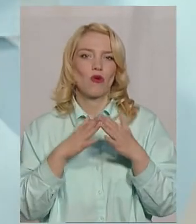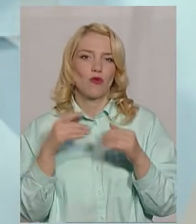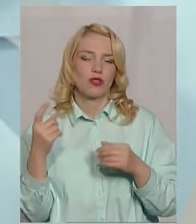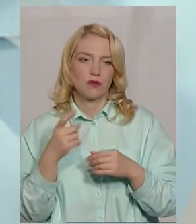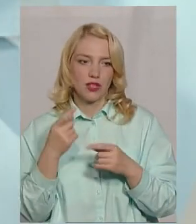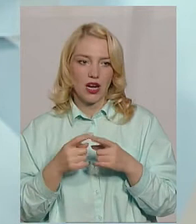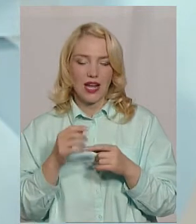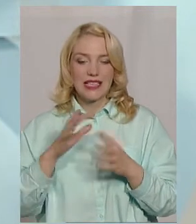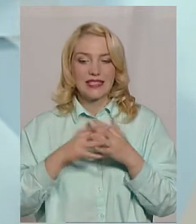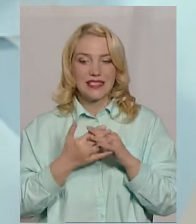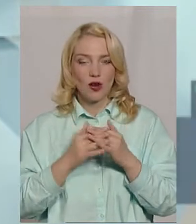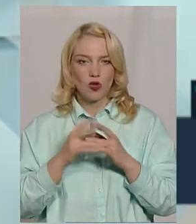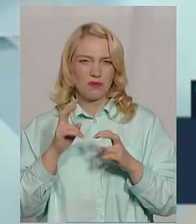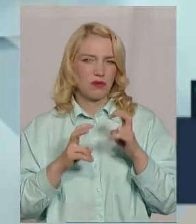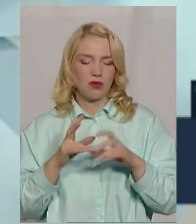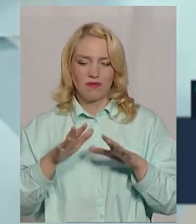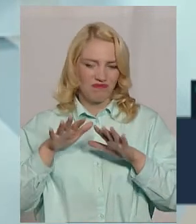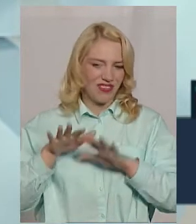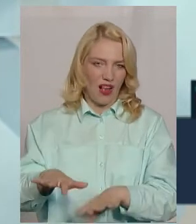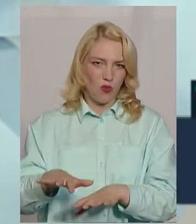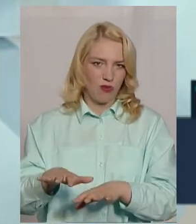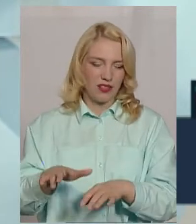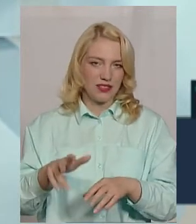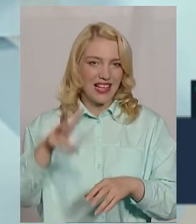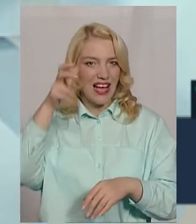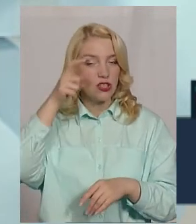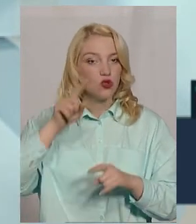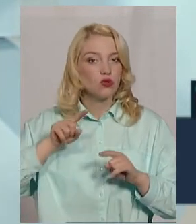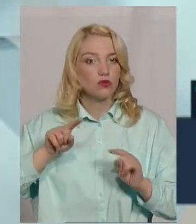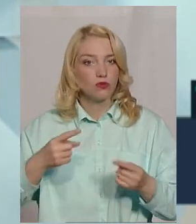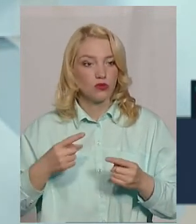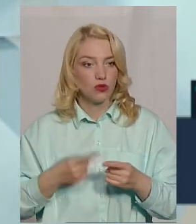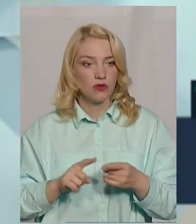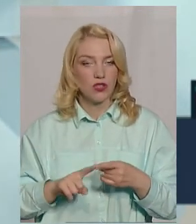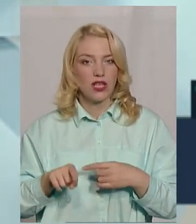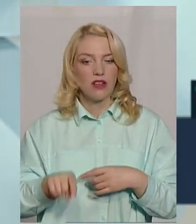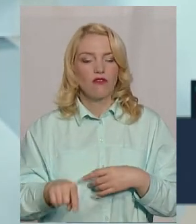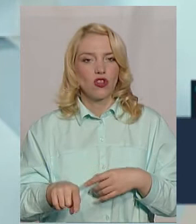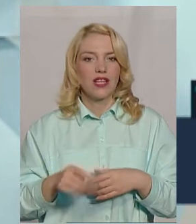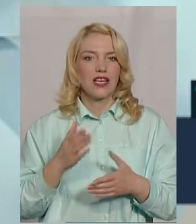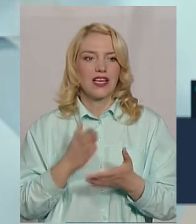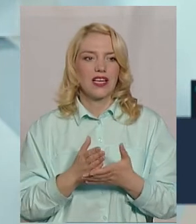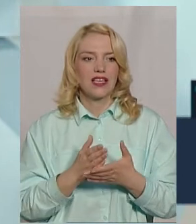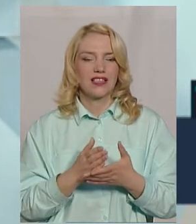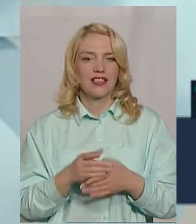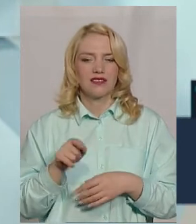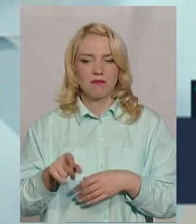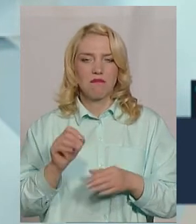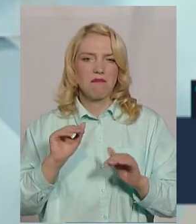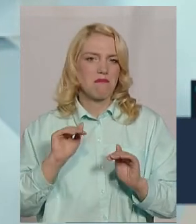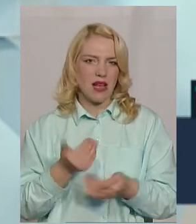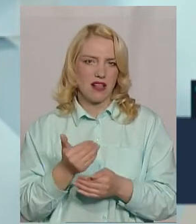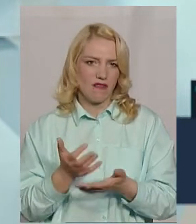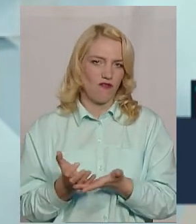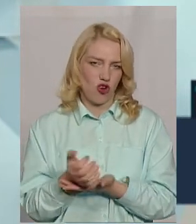сільгоспідприємства не люблять гречку. Чому? Гречка є заручником своєї низької вражайності.